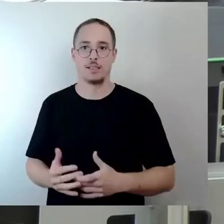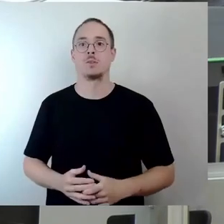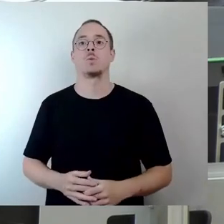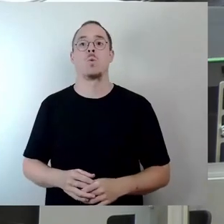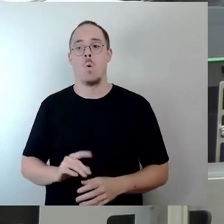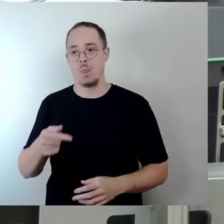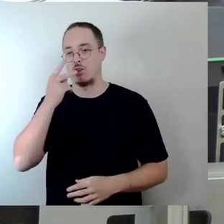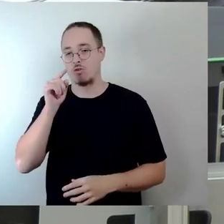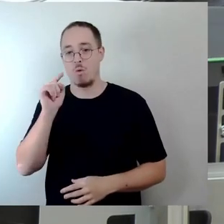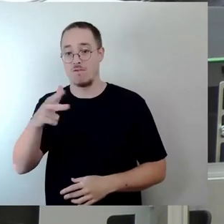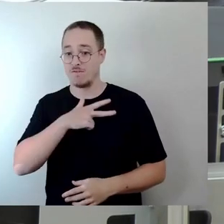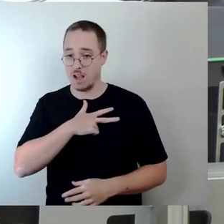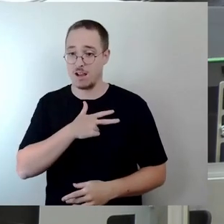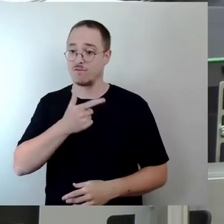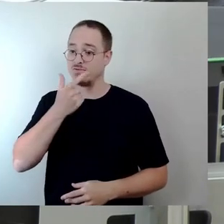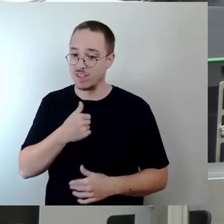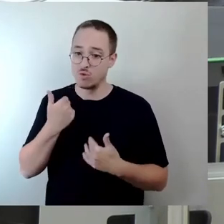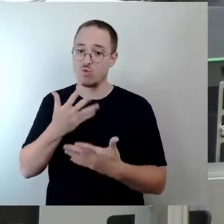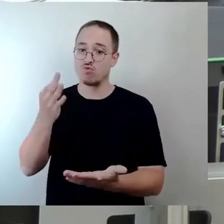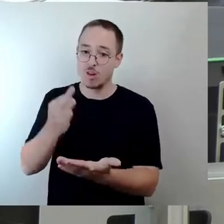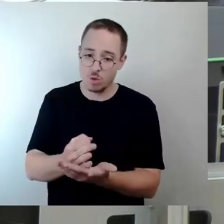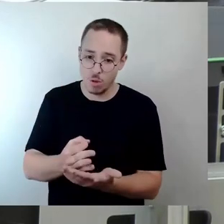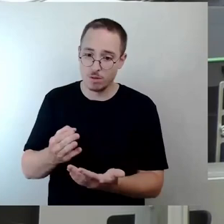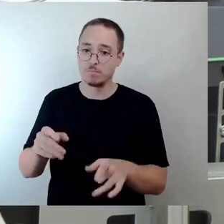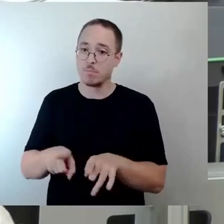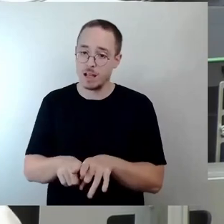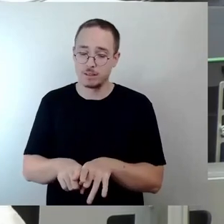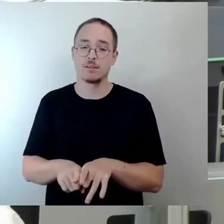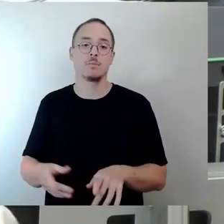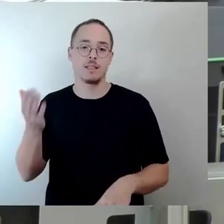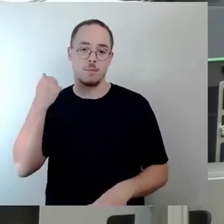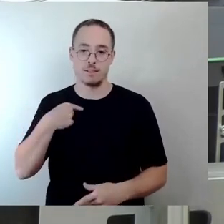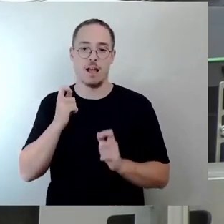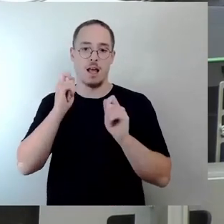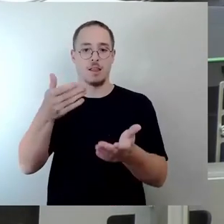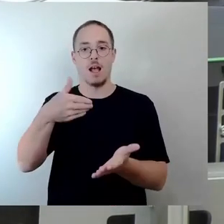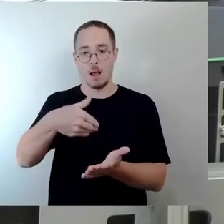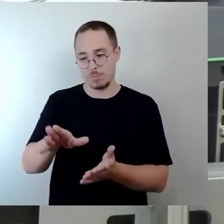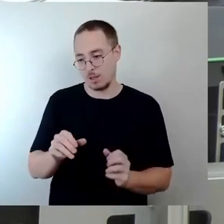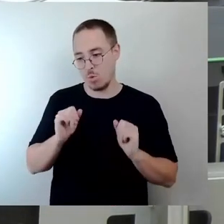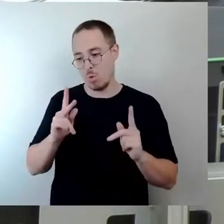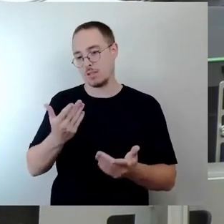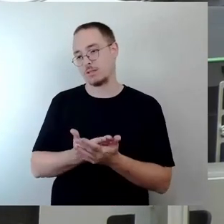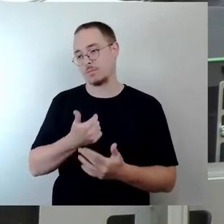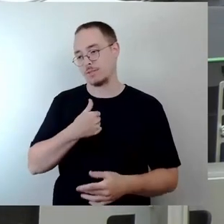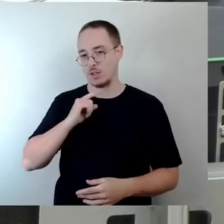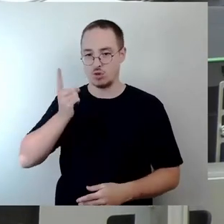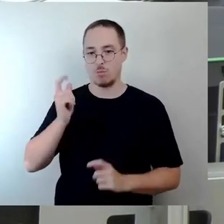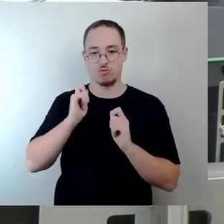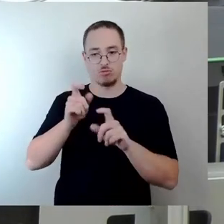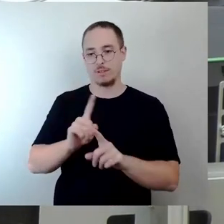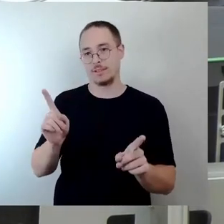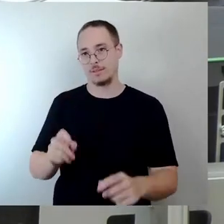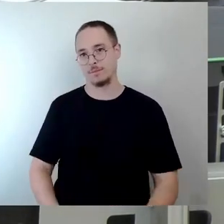am Ende bringen kann. Das hat keine Mehrheit gefunden. Insofern verzichte ich darauf, jetzt diesen Antrag noch einmal zu stellen. Jetzt muss man das Beste daraus machen.